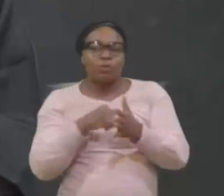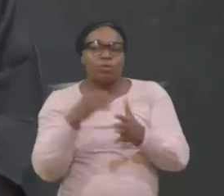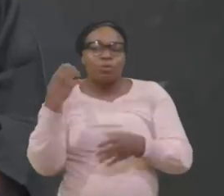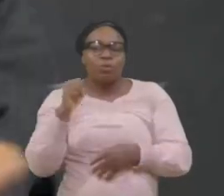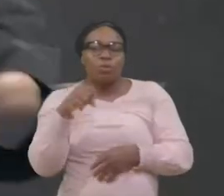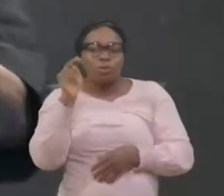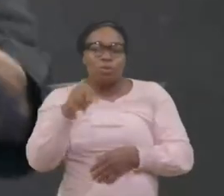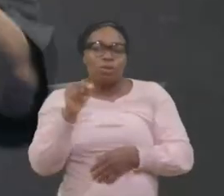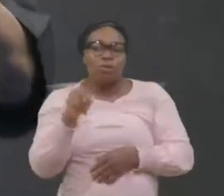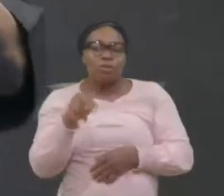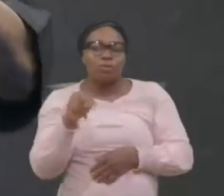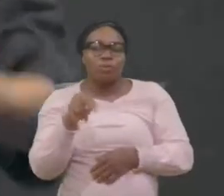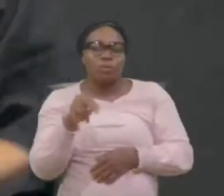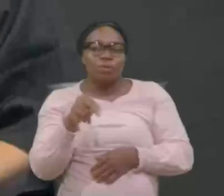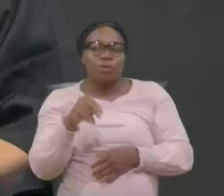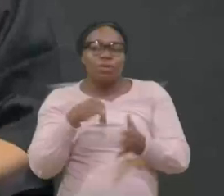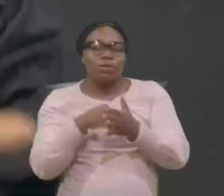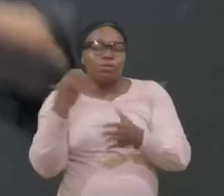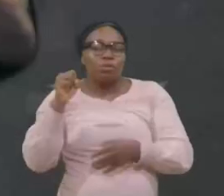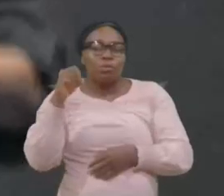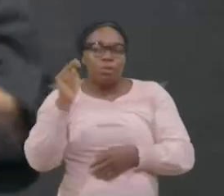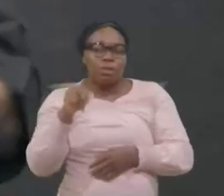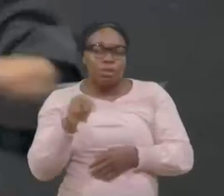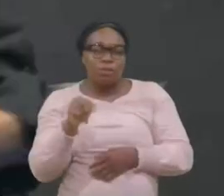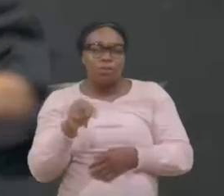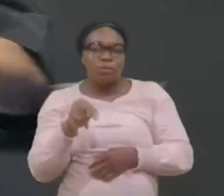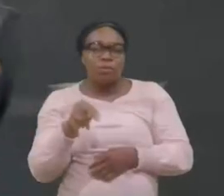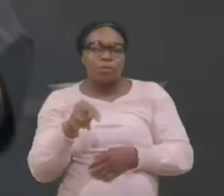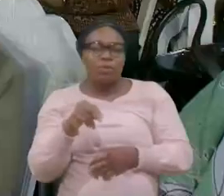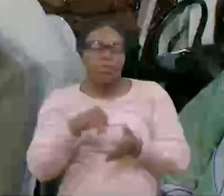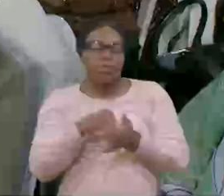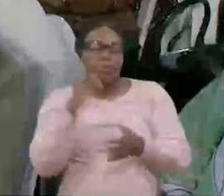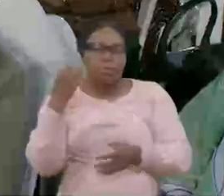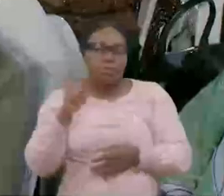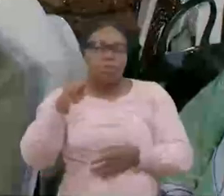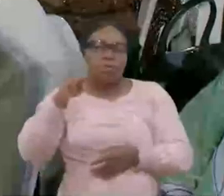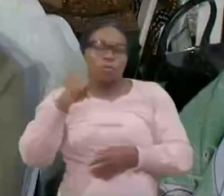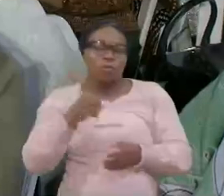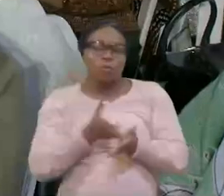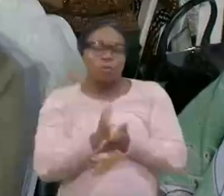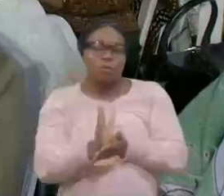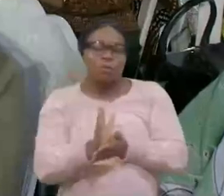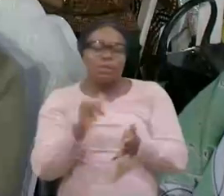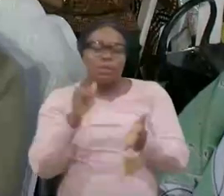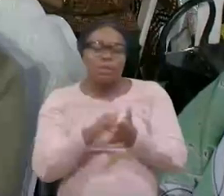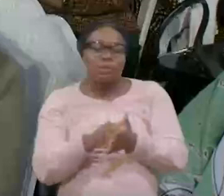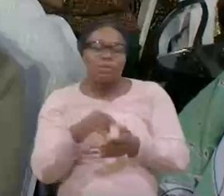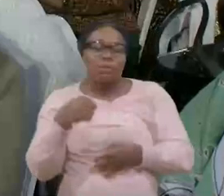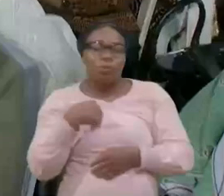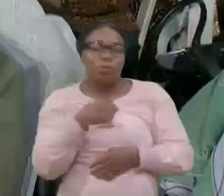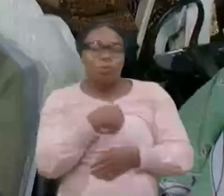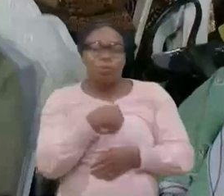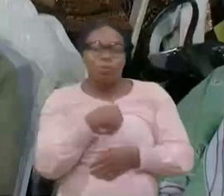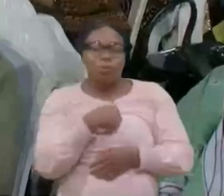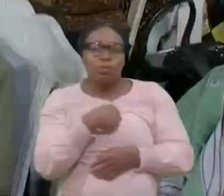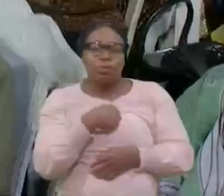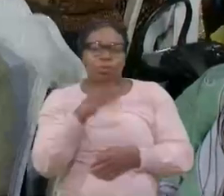c'était nécessaire c'était nécessaire c'était mais il fallait bien s